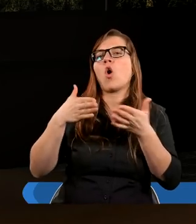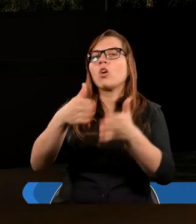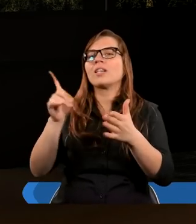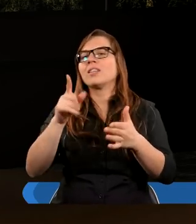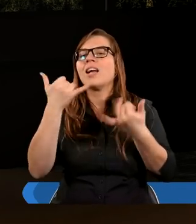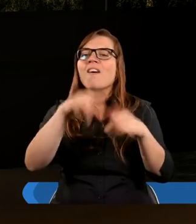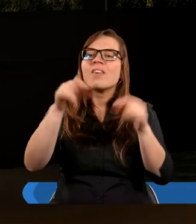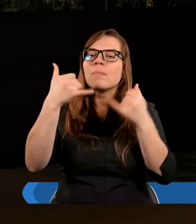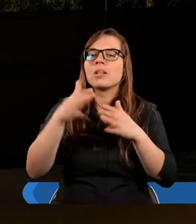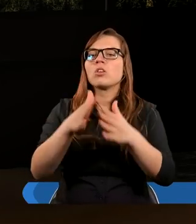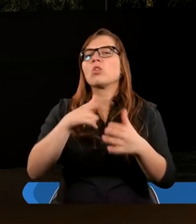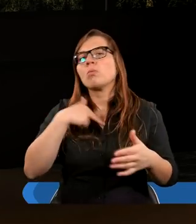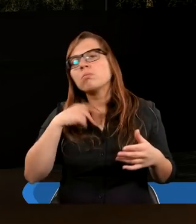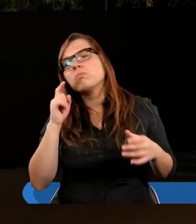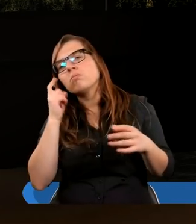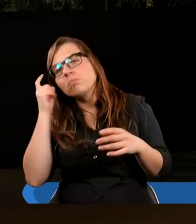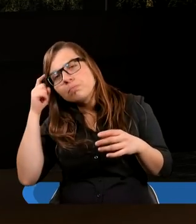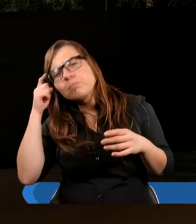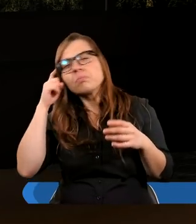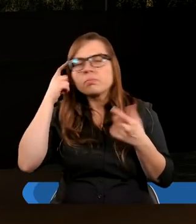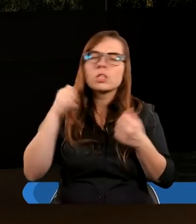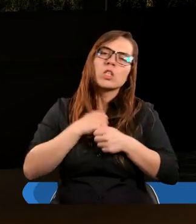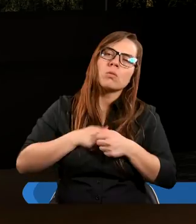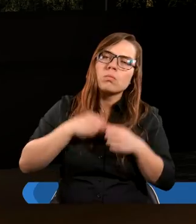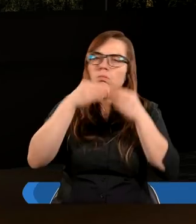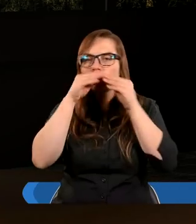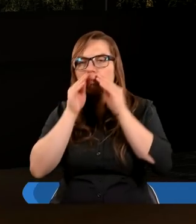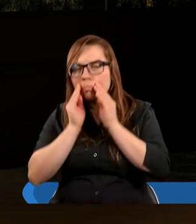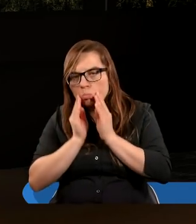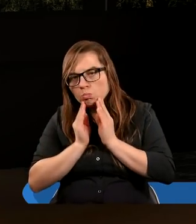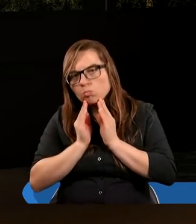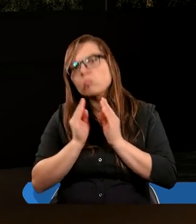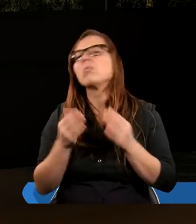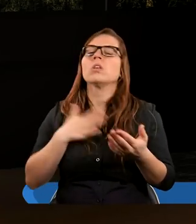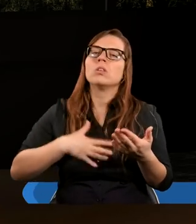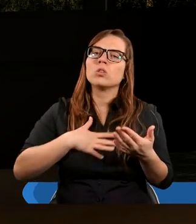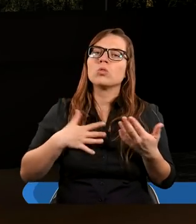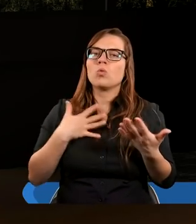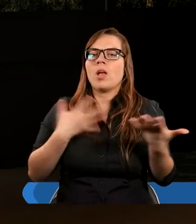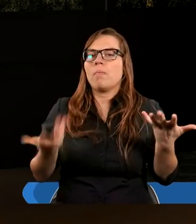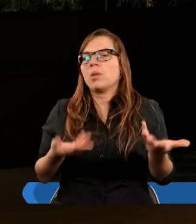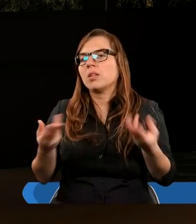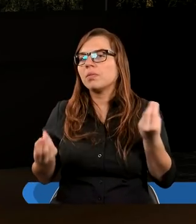drogę, no to smucimy się z tego powodu, prawda? I jakoś ciężko później